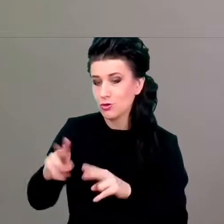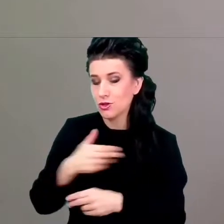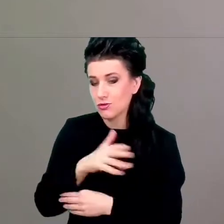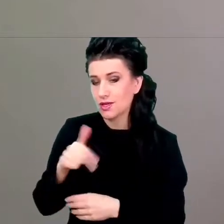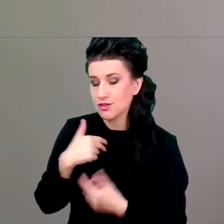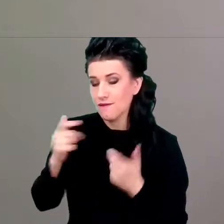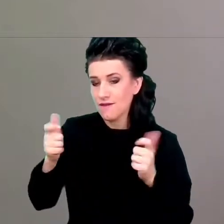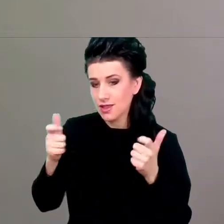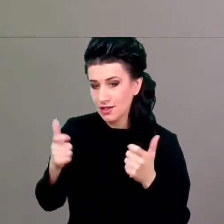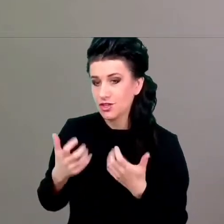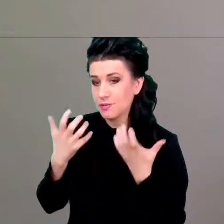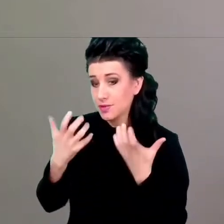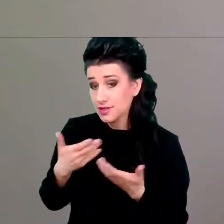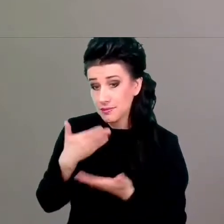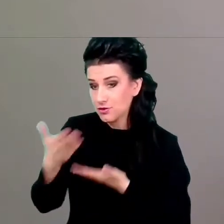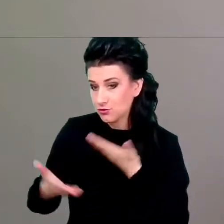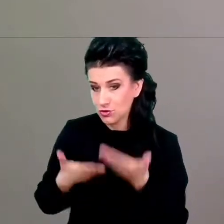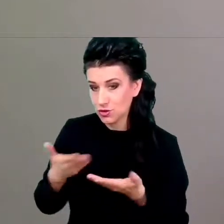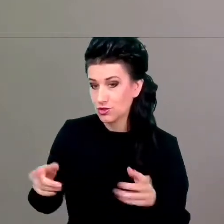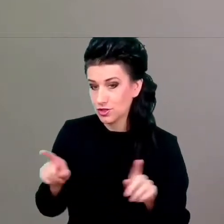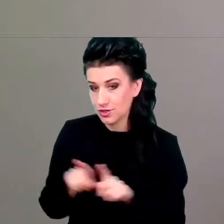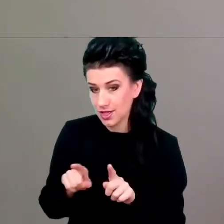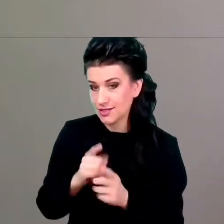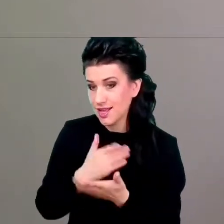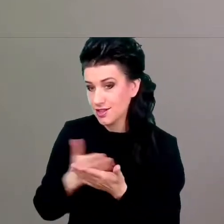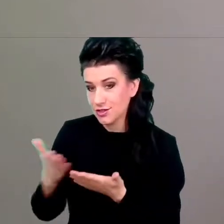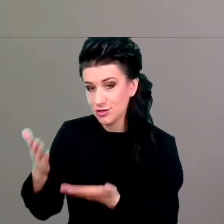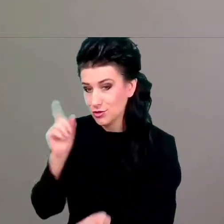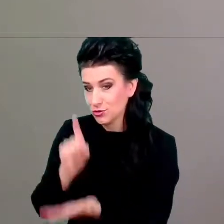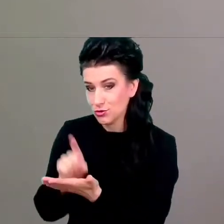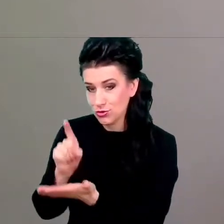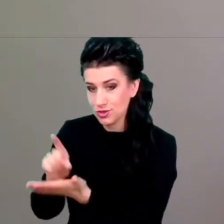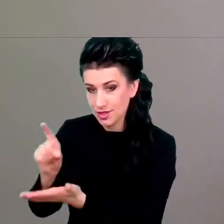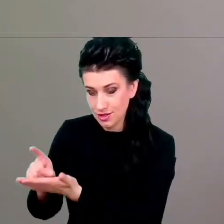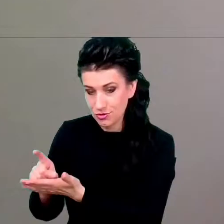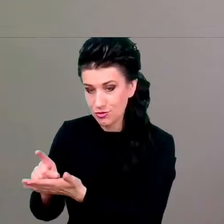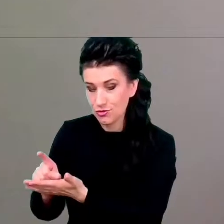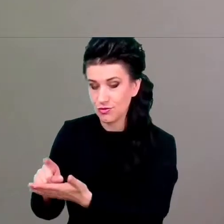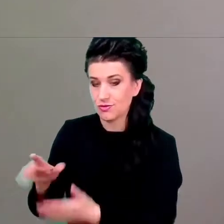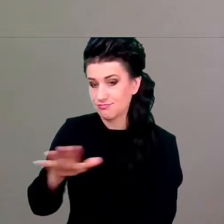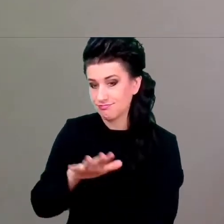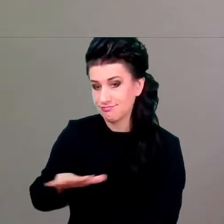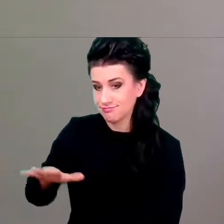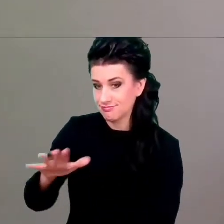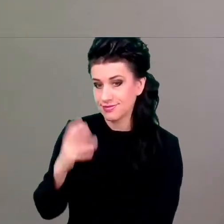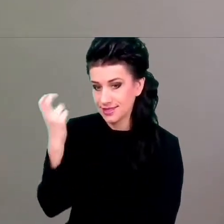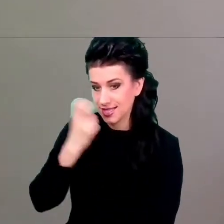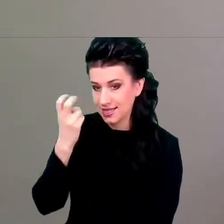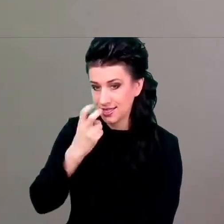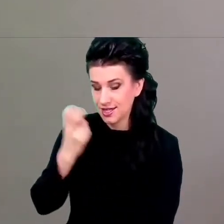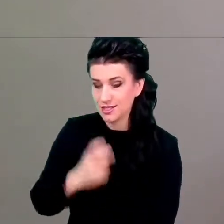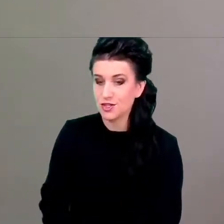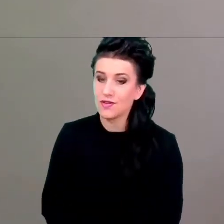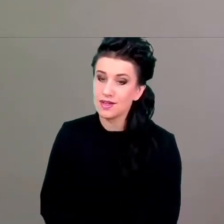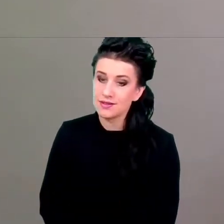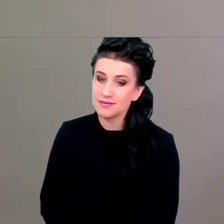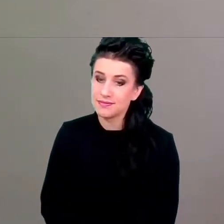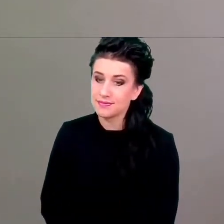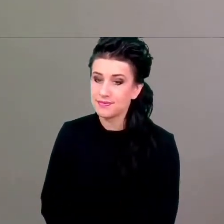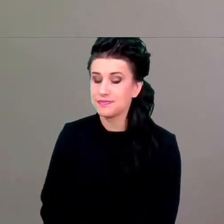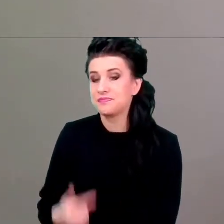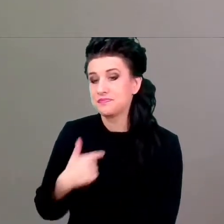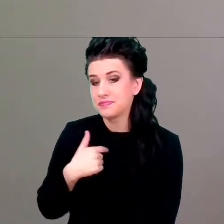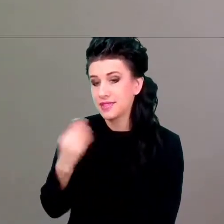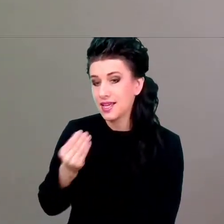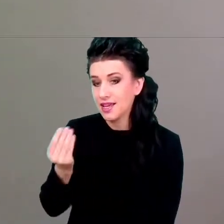chcielibyśmy życzyć również wielu dalszych sukcesów w obrębie Pana zainteresowań. Ja jeszcze raz chciałem